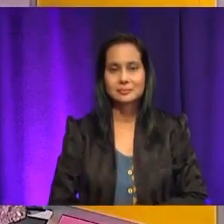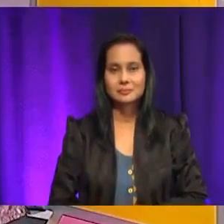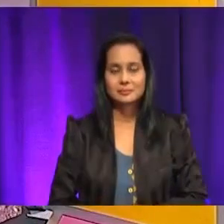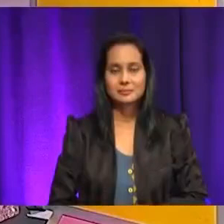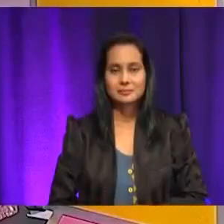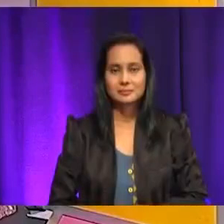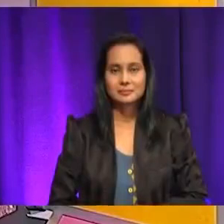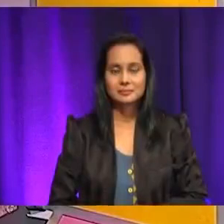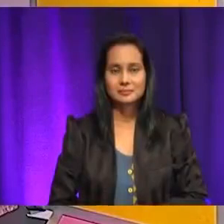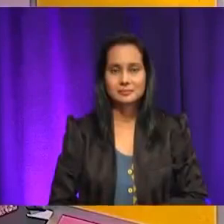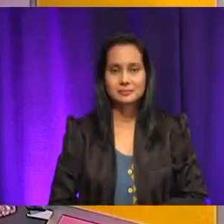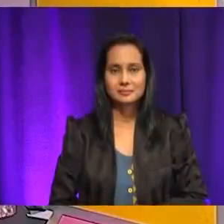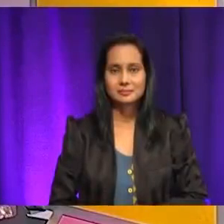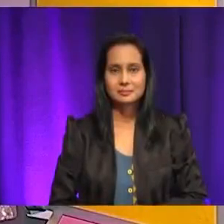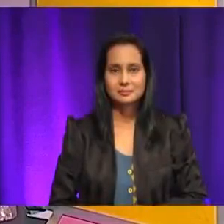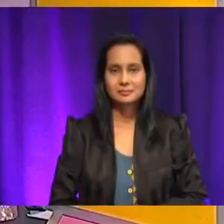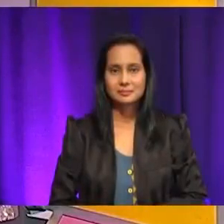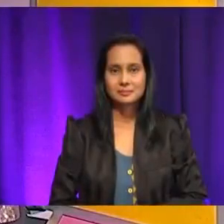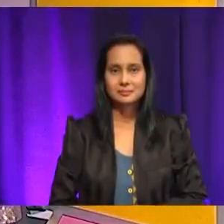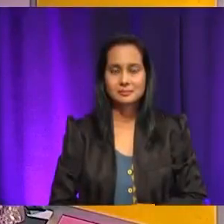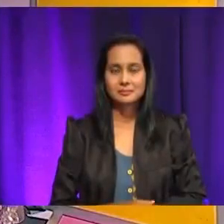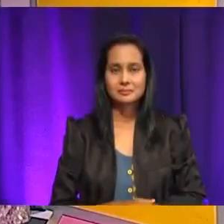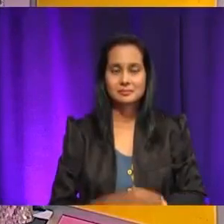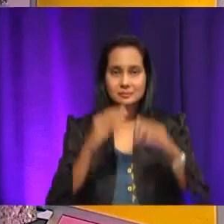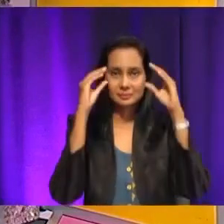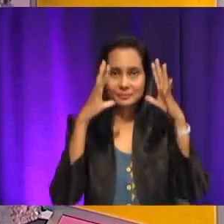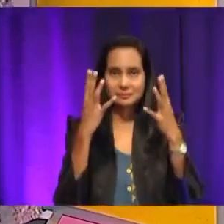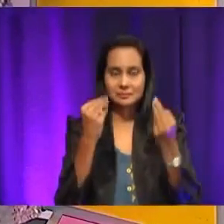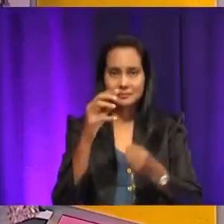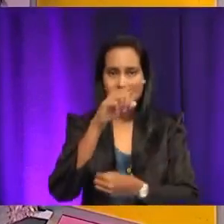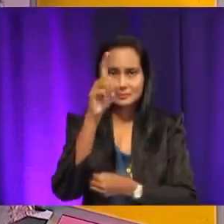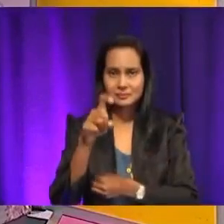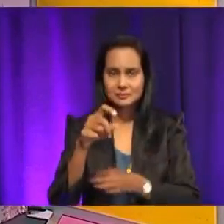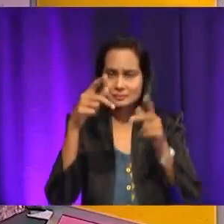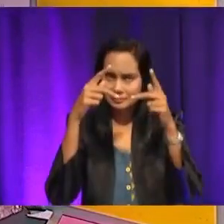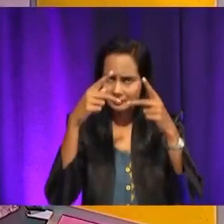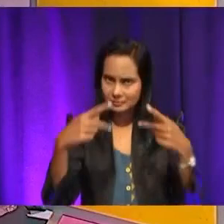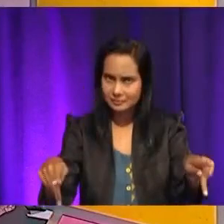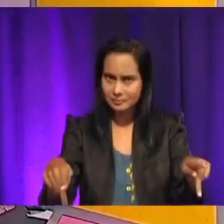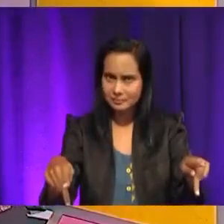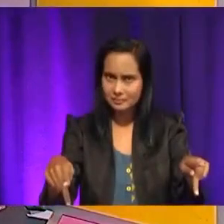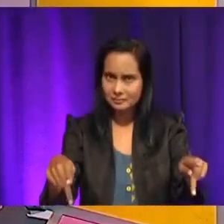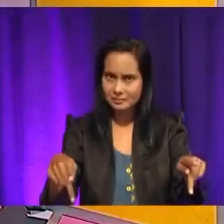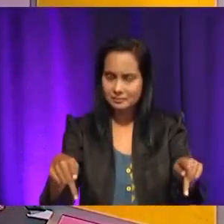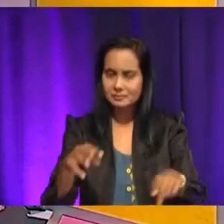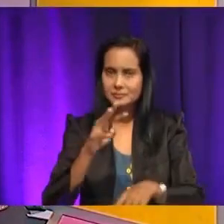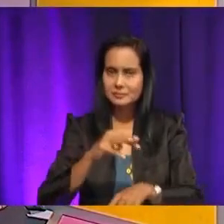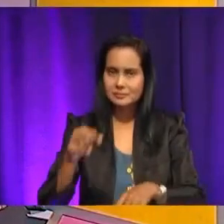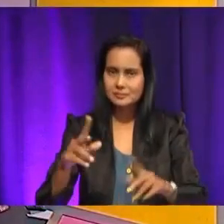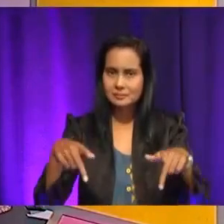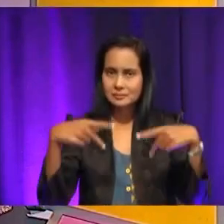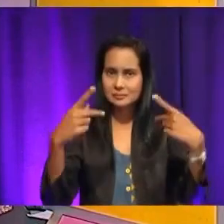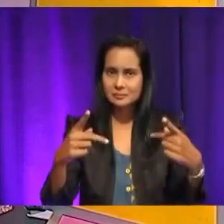Dobi Layan Diri. Okey. Jadi, Cikgu nak tanyalah murid-murid. Pernahkah murid-murid pergi ke Kedai Dobi Layan Diri